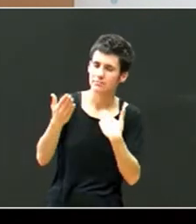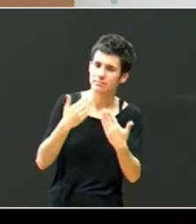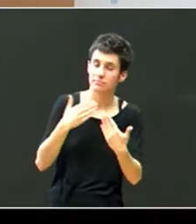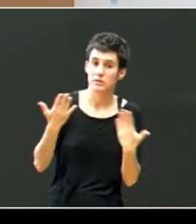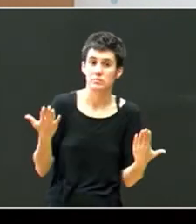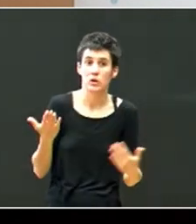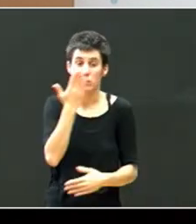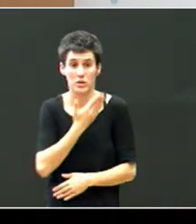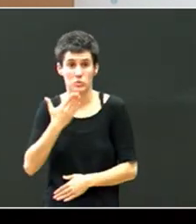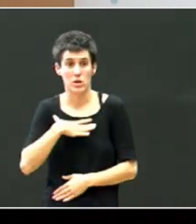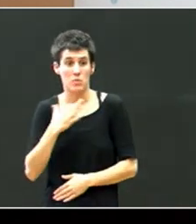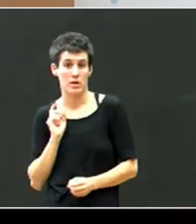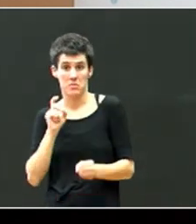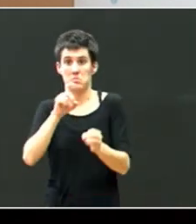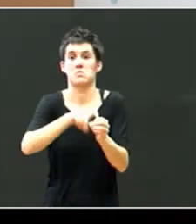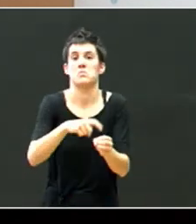egitxia badauko.